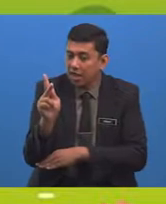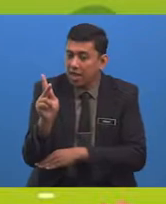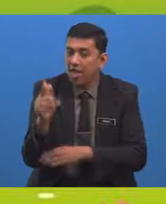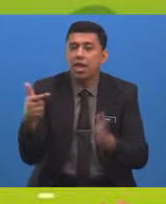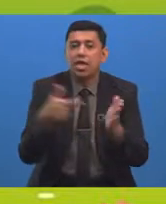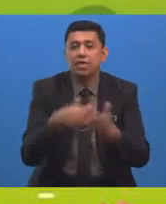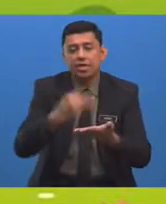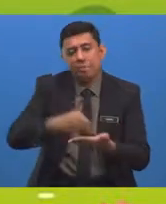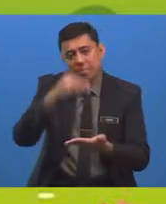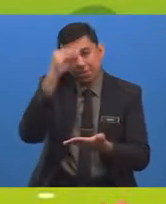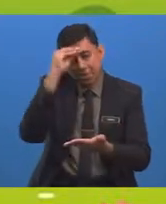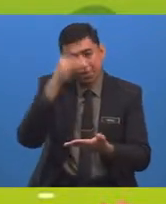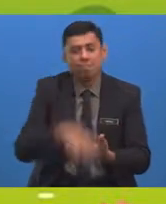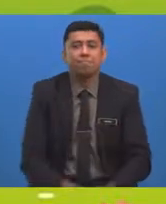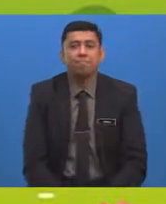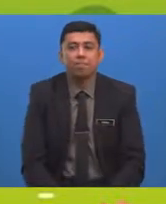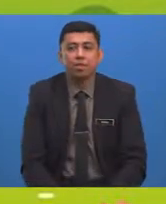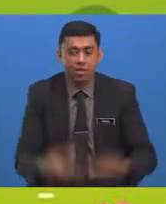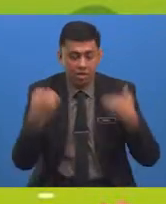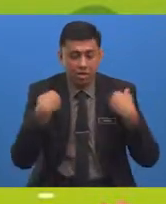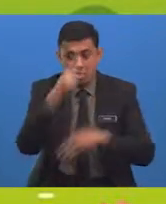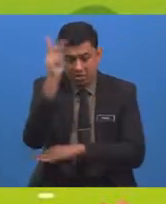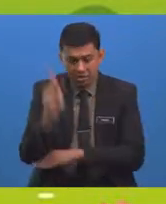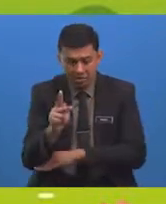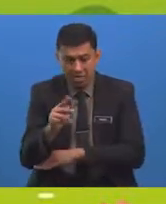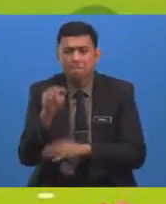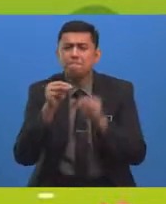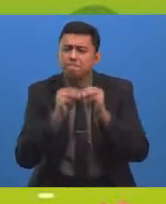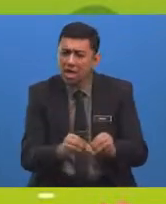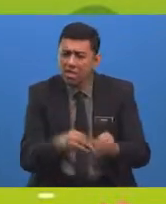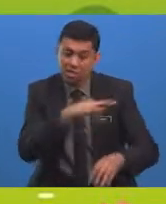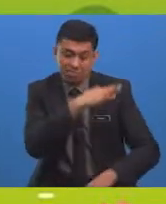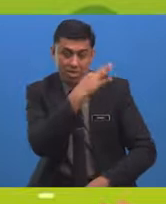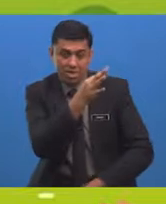Boleh memberi kesan Pertanya Adakah Murid-murid masih Bersemangat